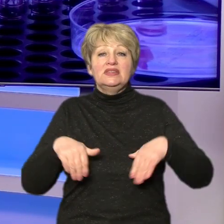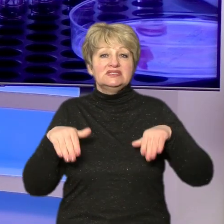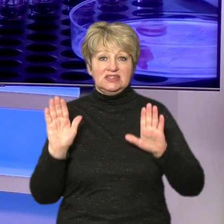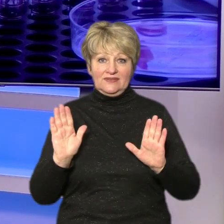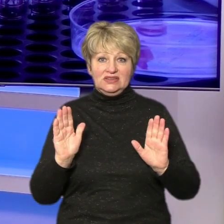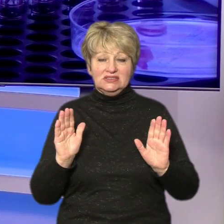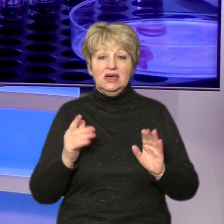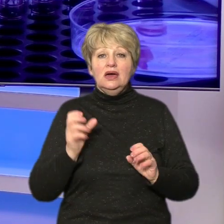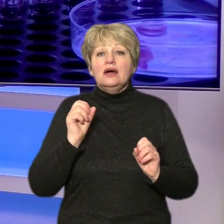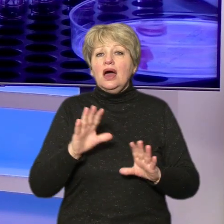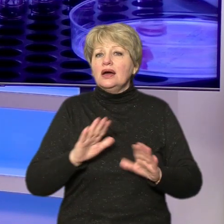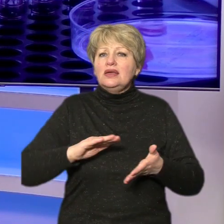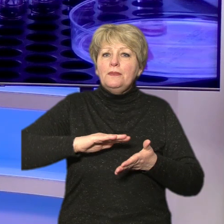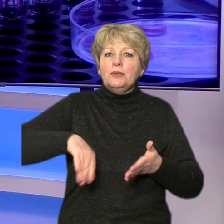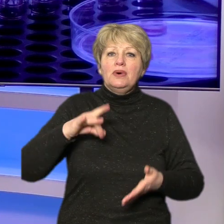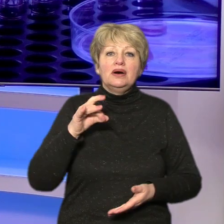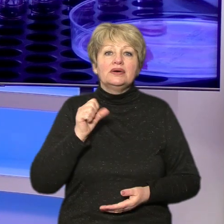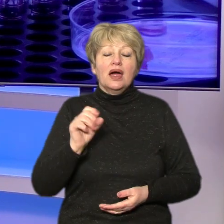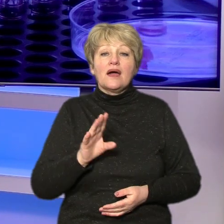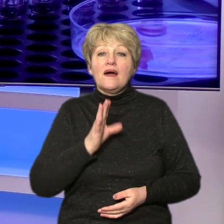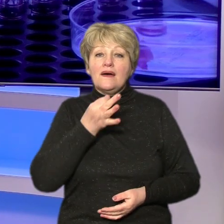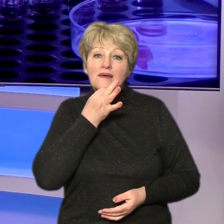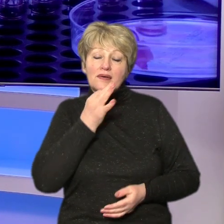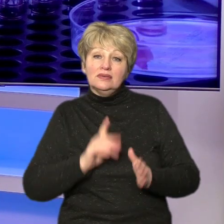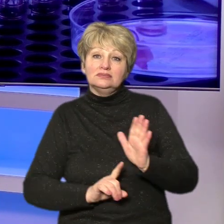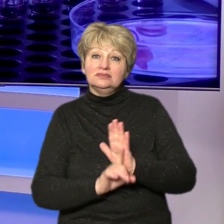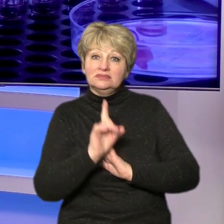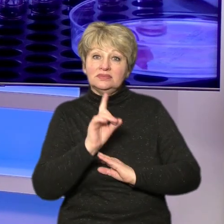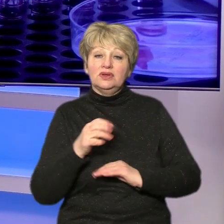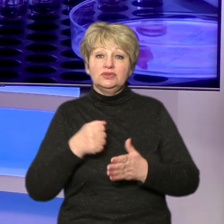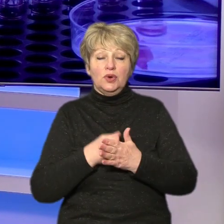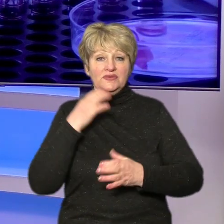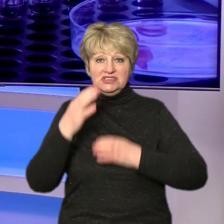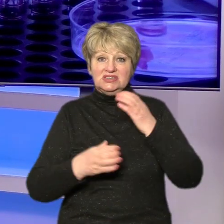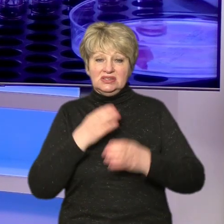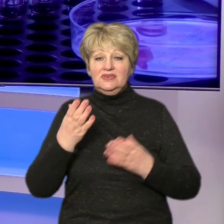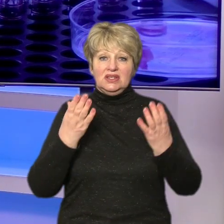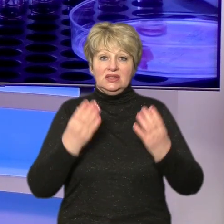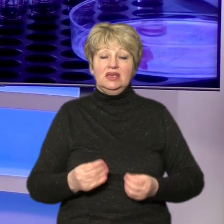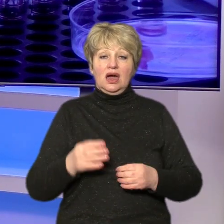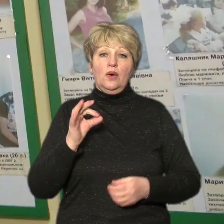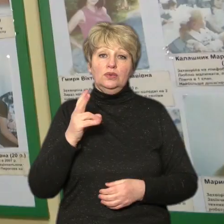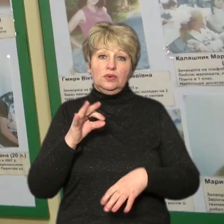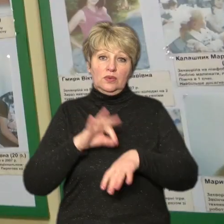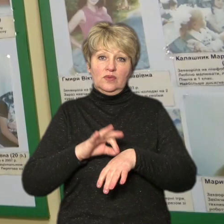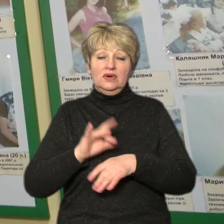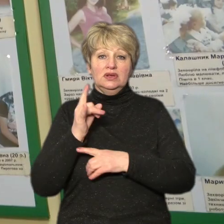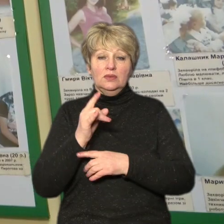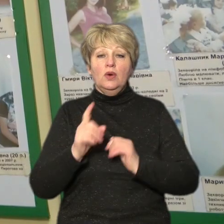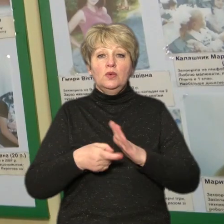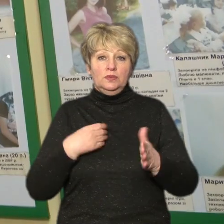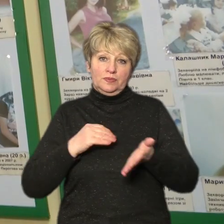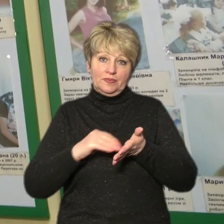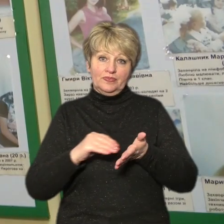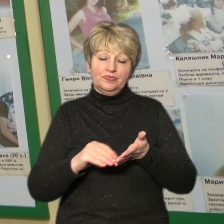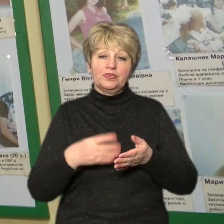Заматова. Як не пропустити рак на ранніх стадіях до Всесвітнього дня онкохворої дитини, дізнавалася Тетяна Рева. Десятки